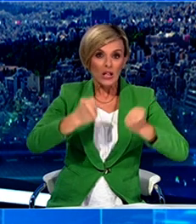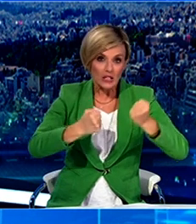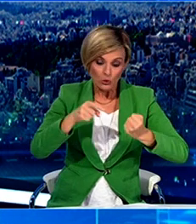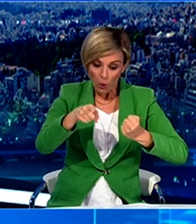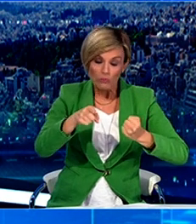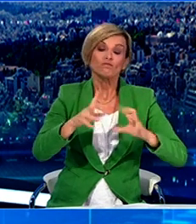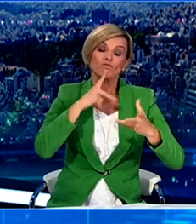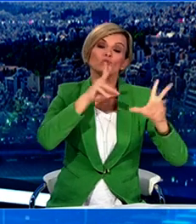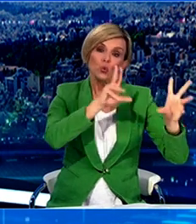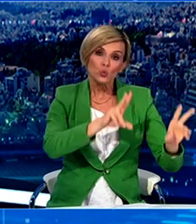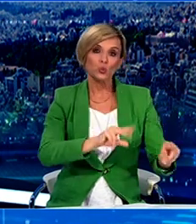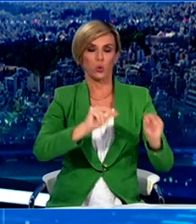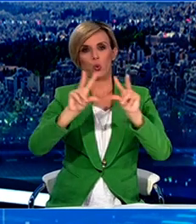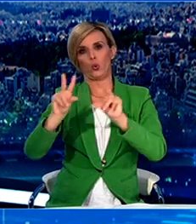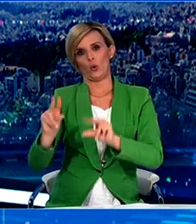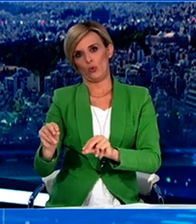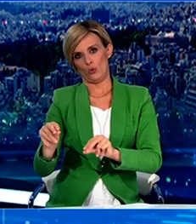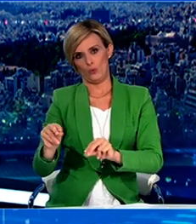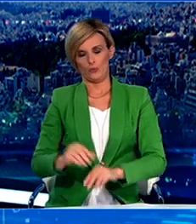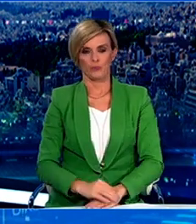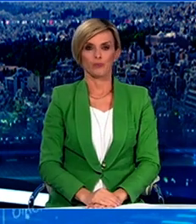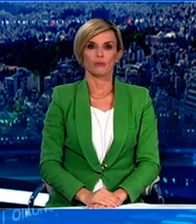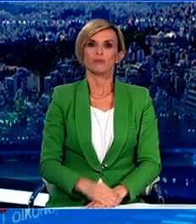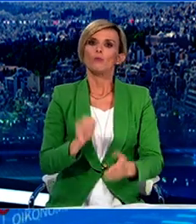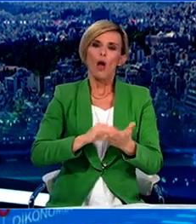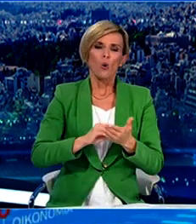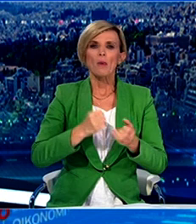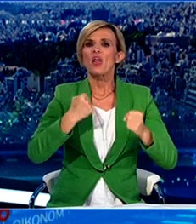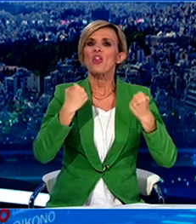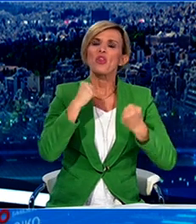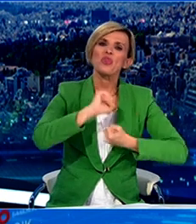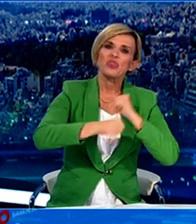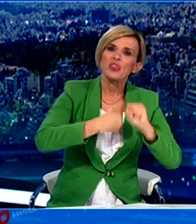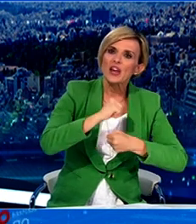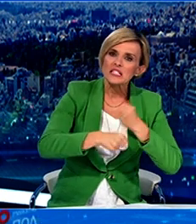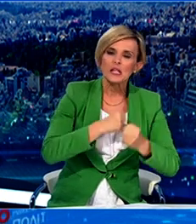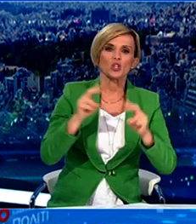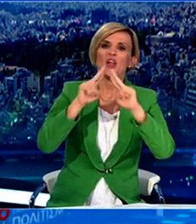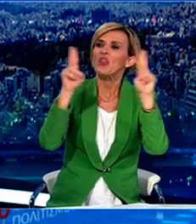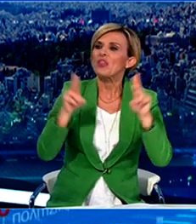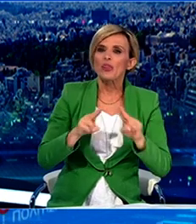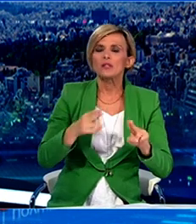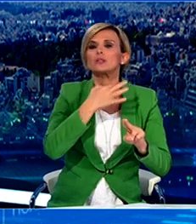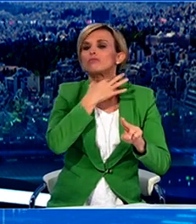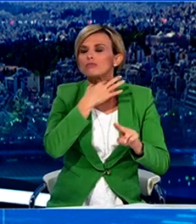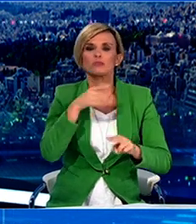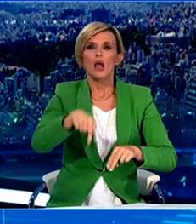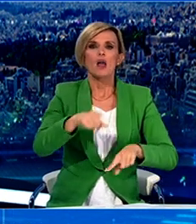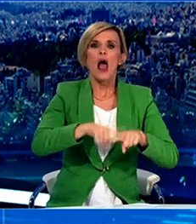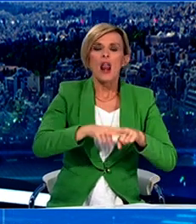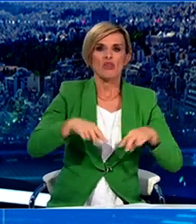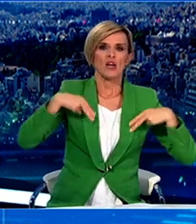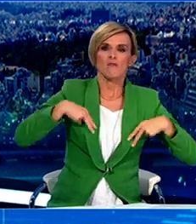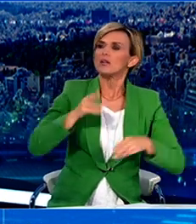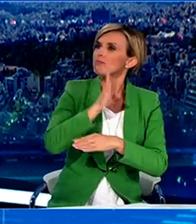Ενώ η εφαρμογή των μέτρων αυτών δεν θίγει τη διεξαγωγή δραστηριοτήτων που συνδέονται με διεθνείς υποχρεώσεις της χώρας. Παραμένει